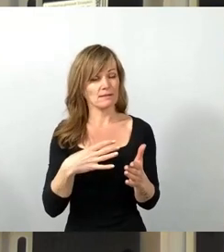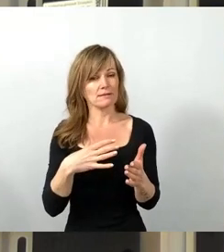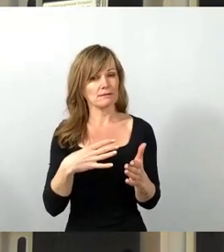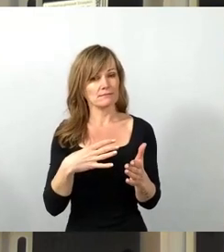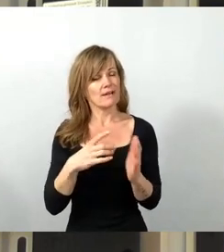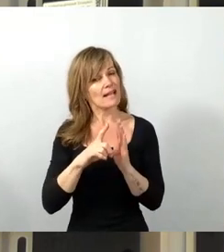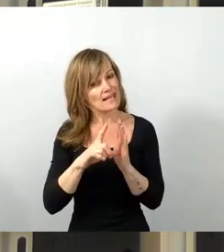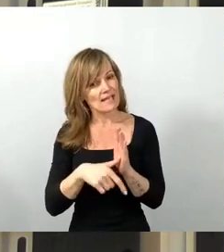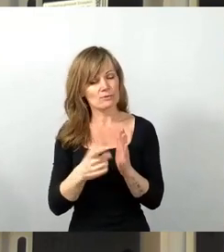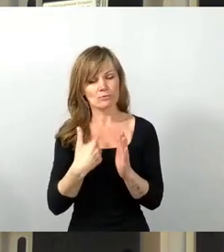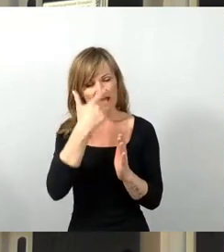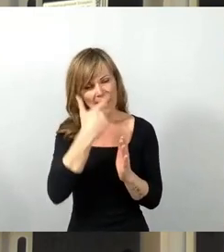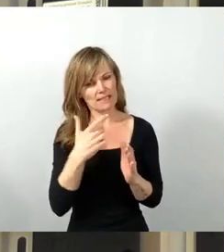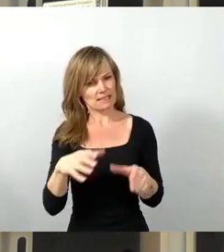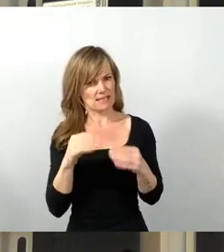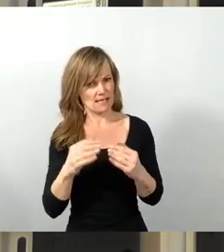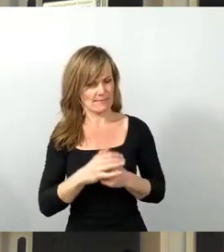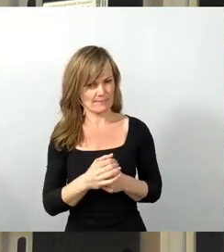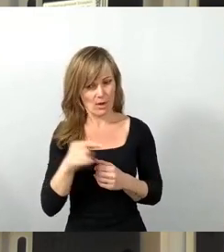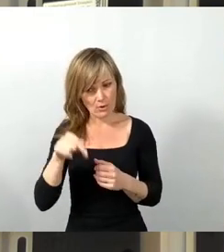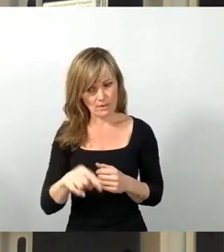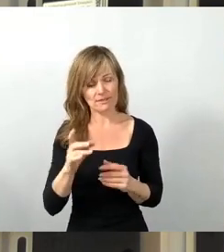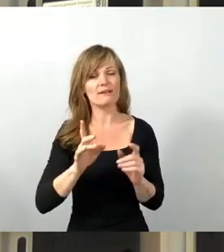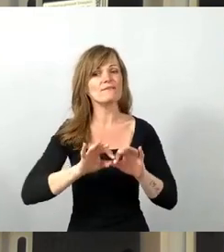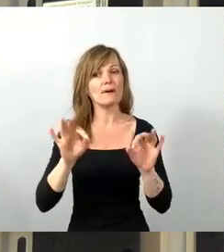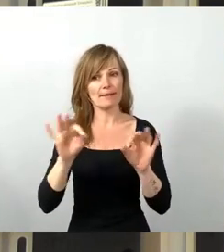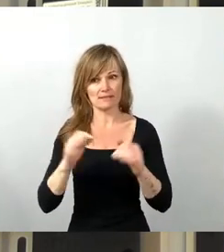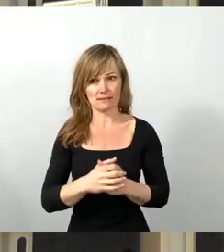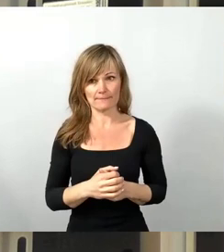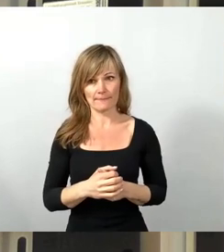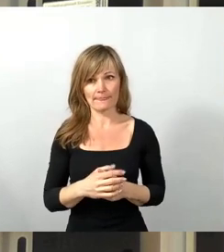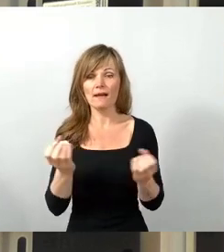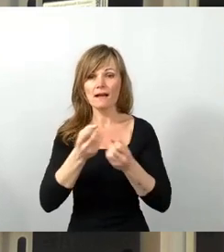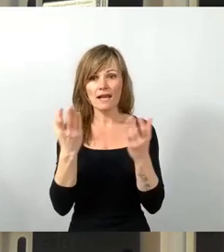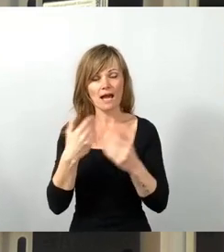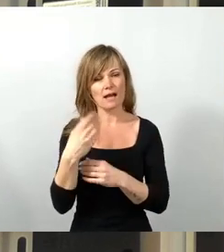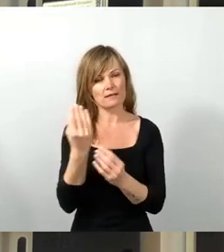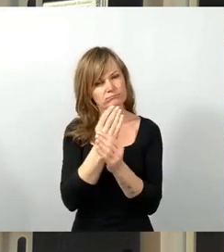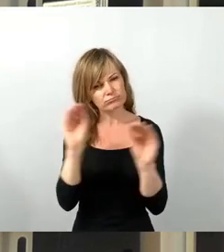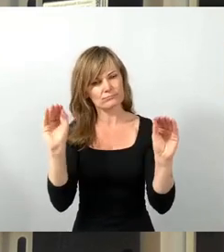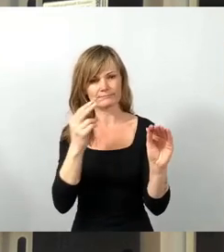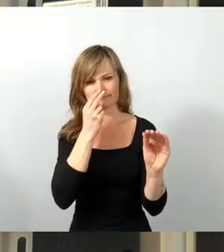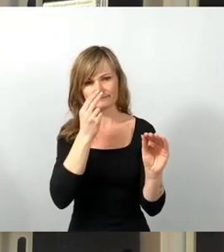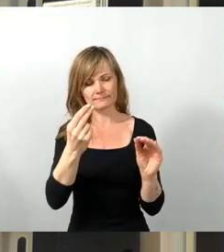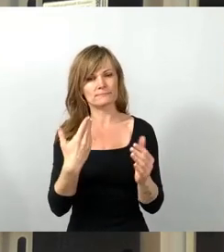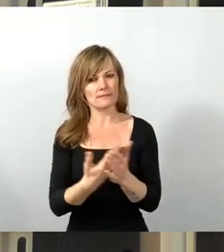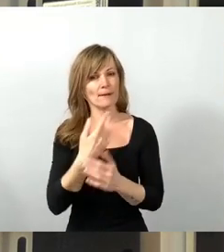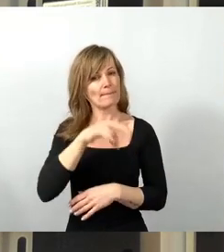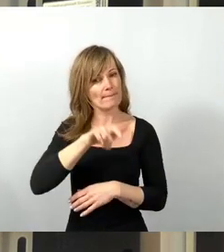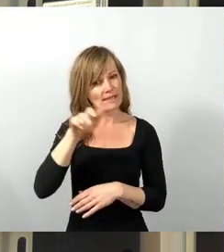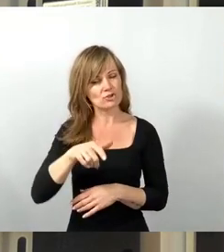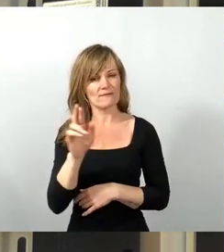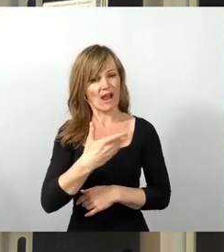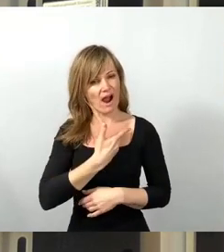ernst nehmen, dass wir sie heute hier verbessern und dass wir das ganz klare Signal setzen, dass uns Menschen, die in Armut leben